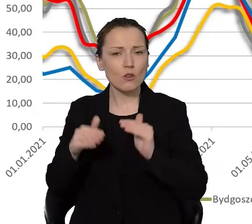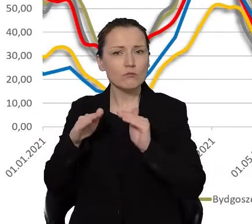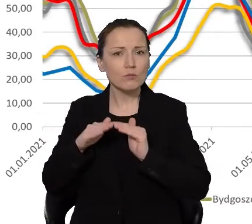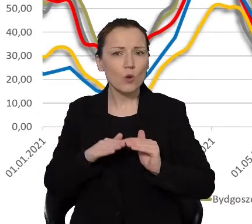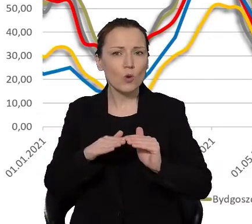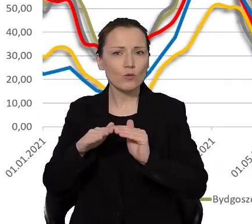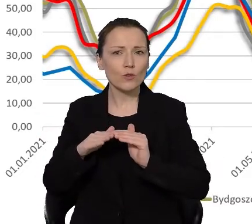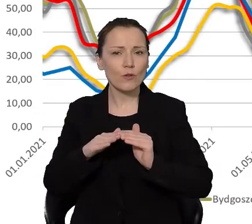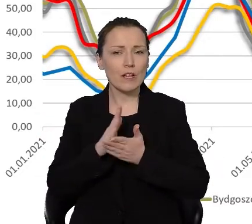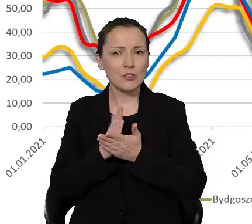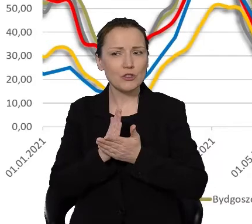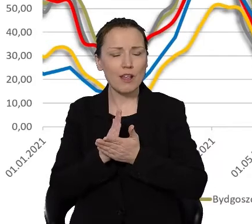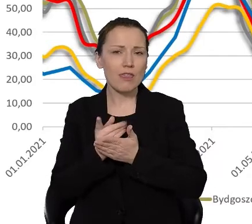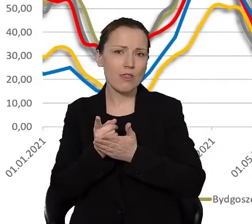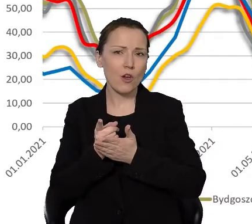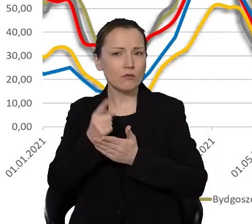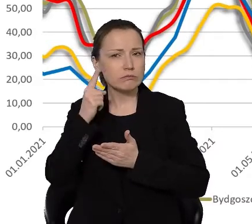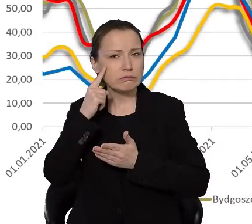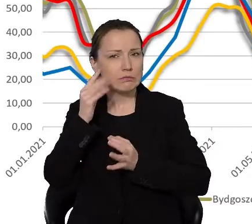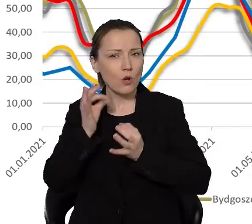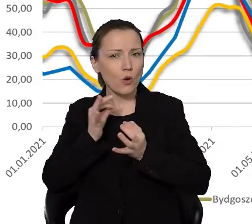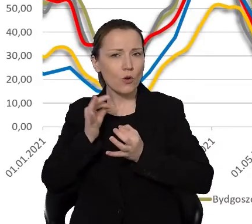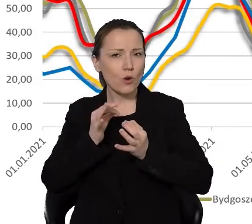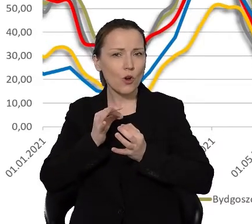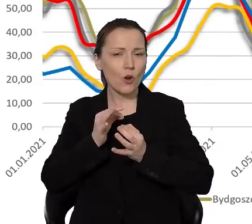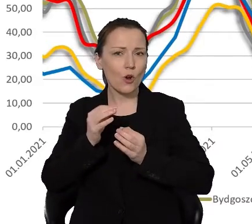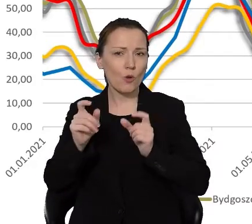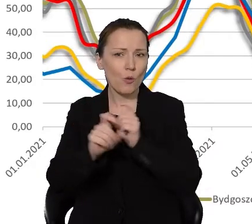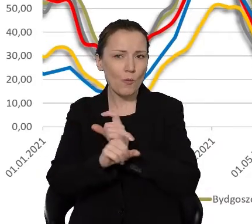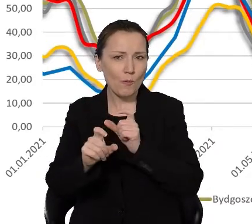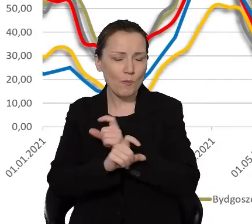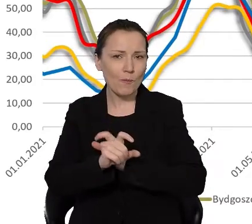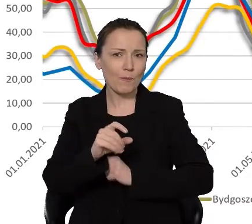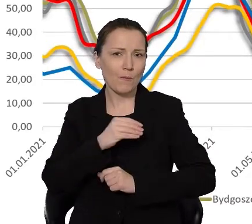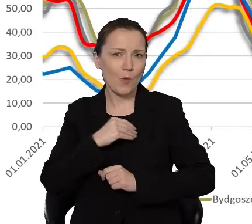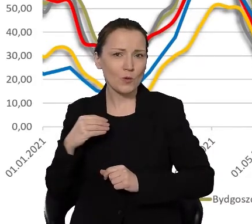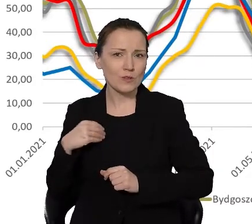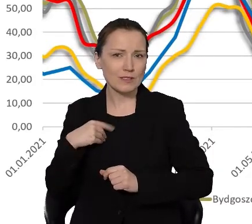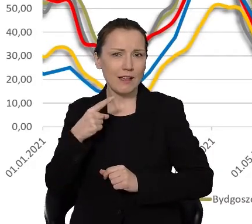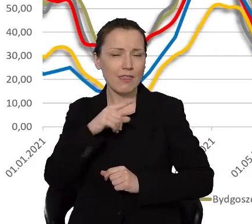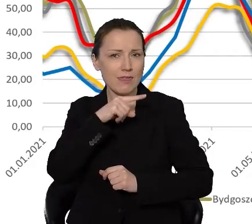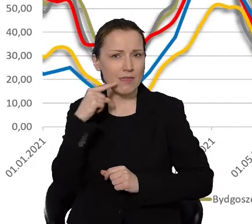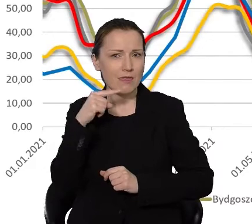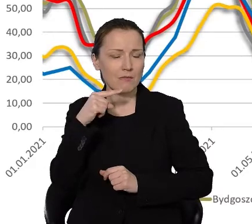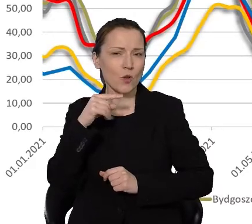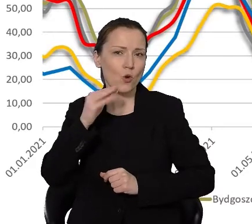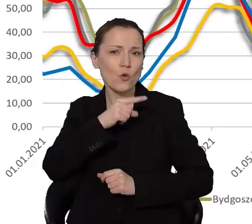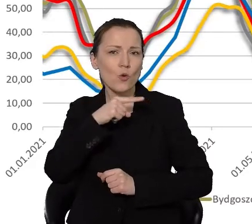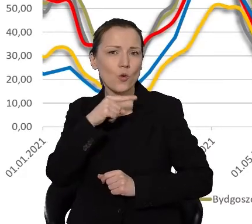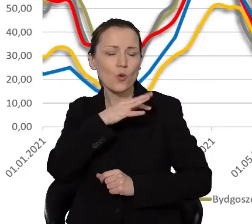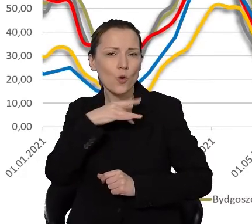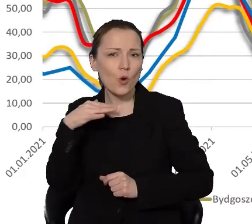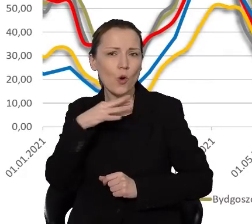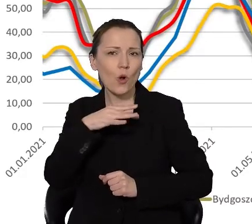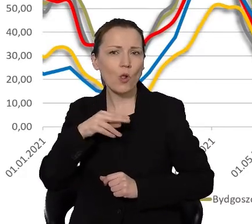średnią ogólnopolską. Przypomnę, niebieski granatowy, granatowa linia,